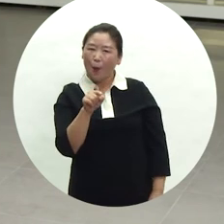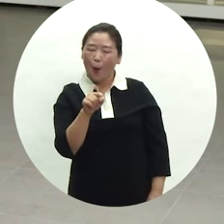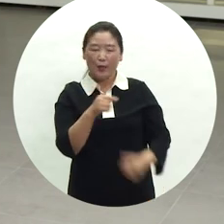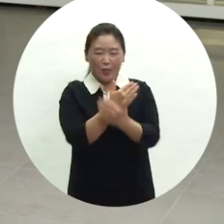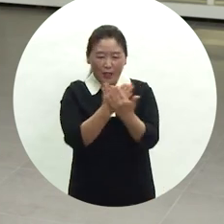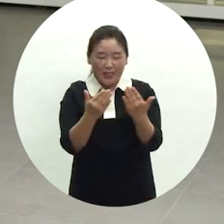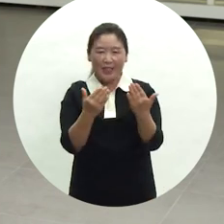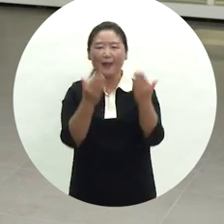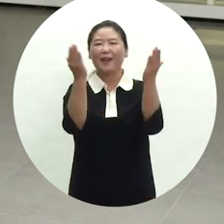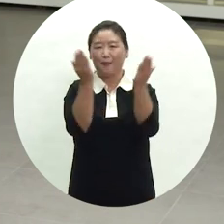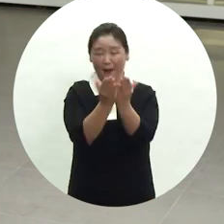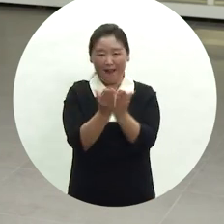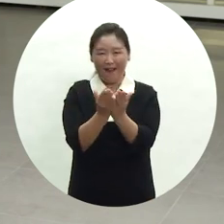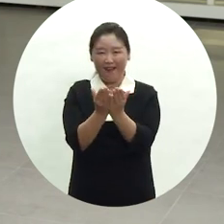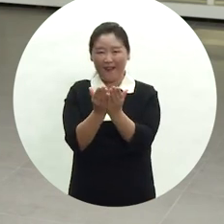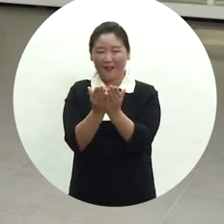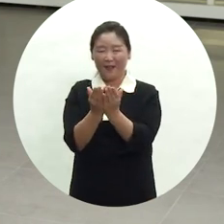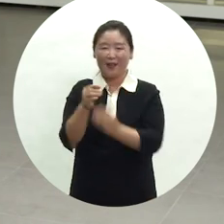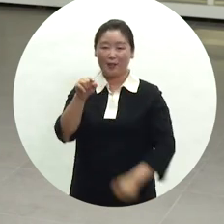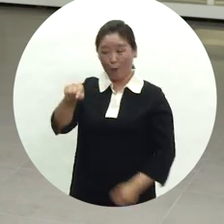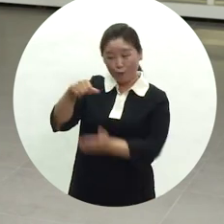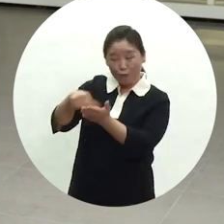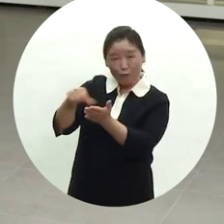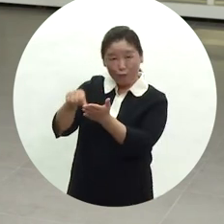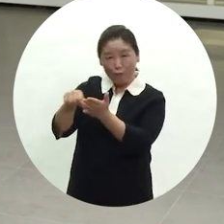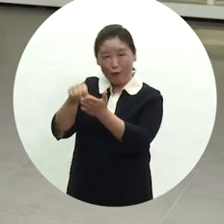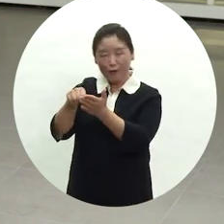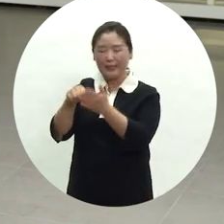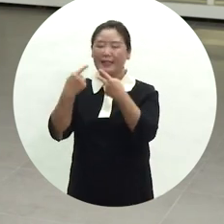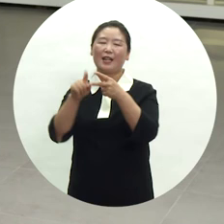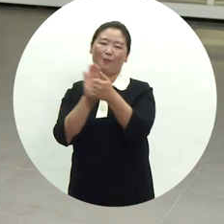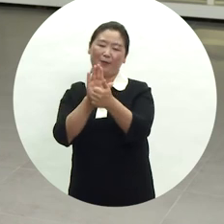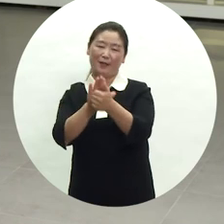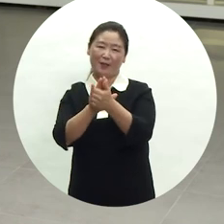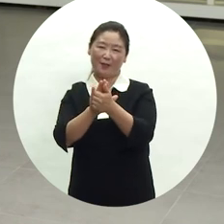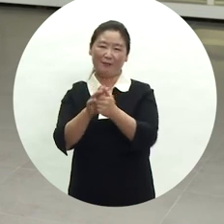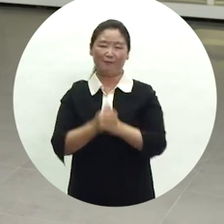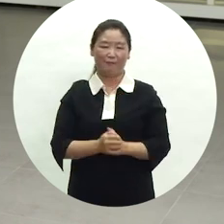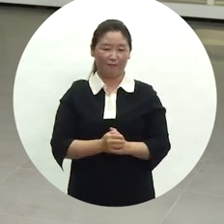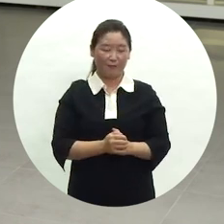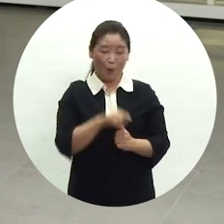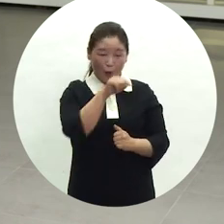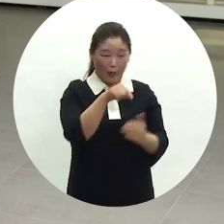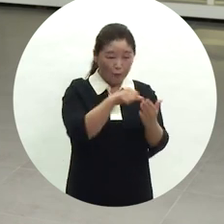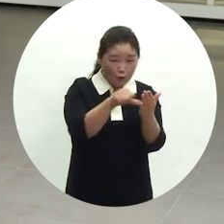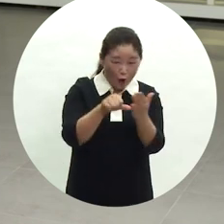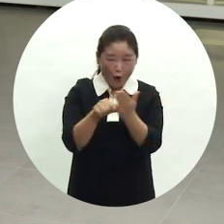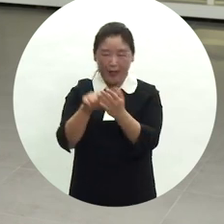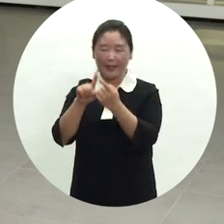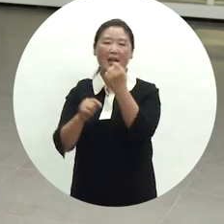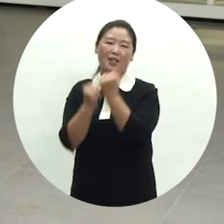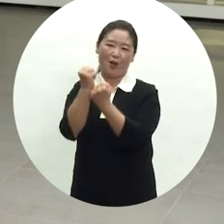전시에 적합한 콘텐츠로 전시의 이해가 목적이며 박물관 소장품의 충실한 해석이